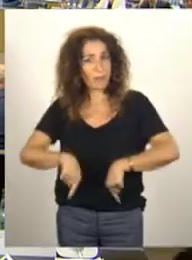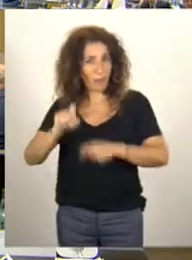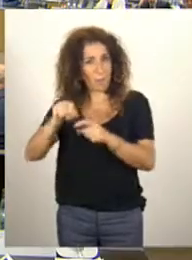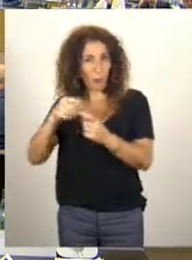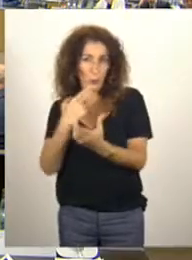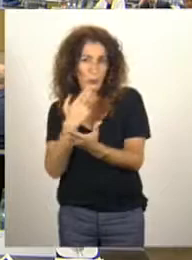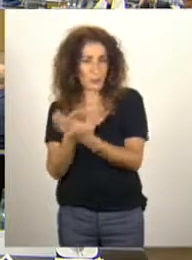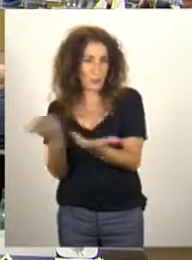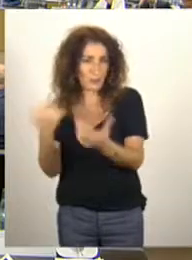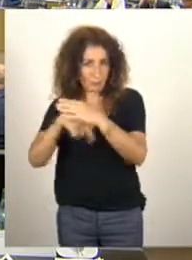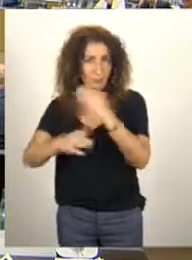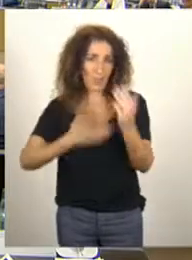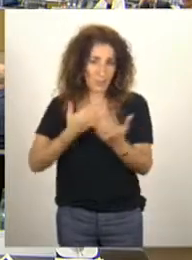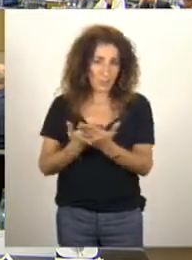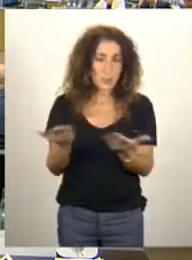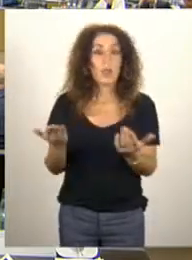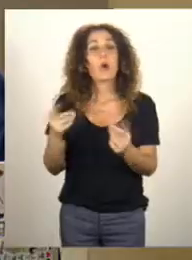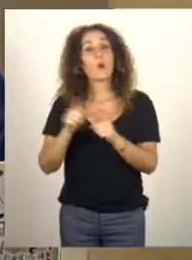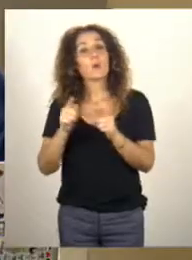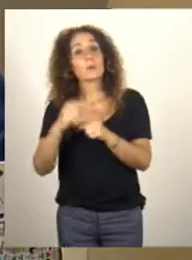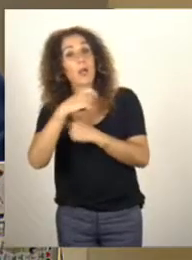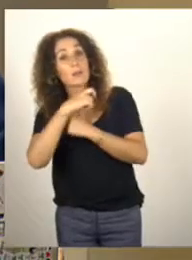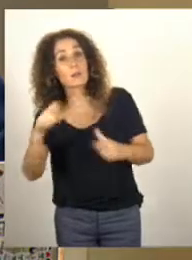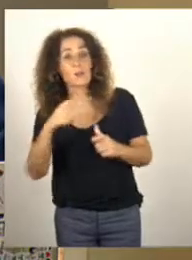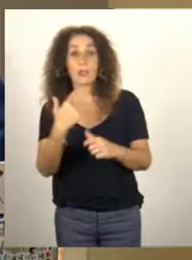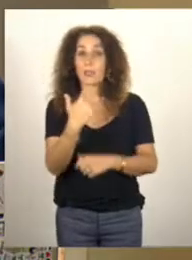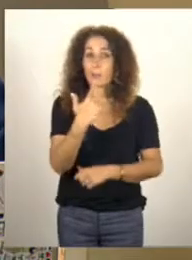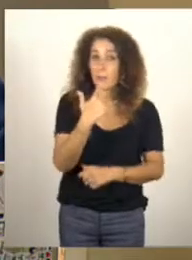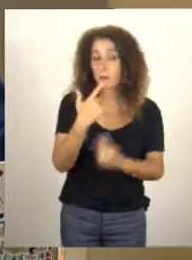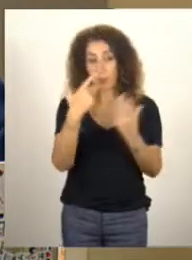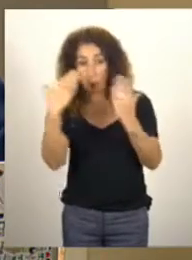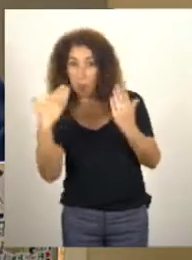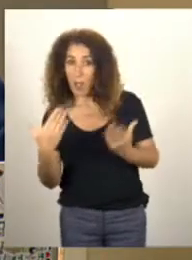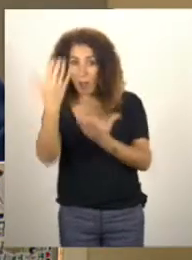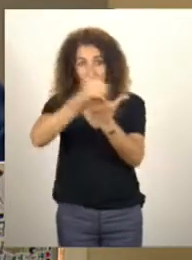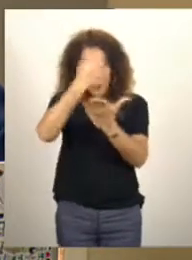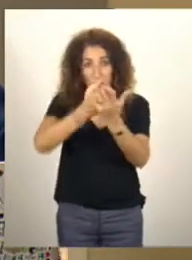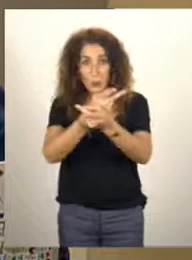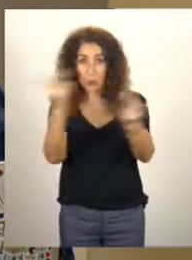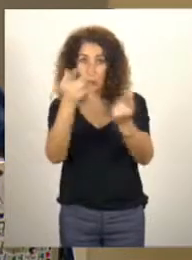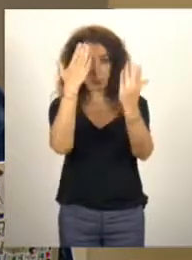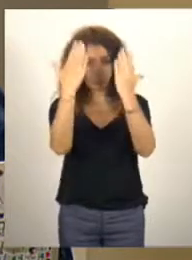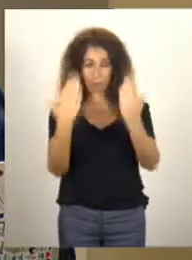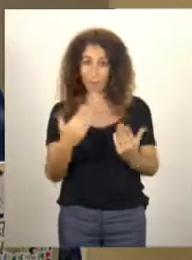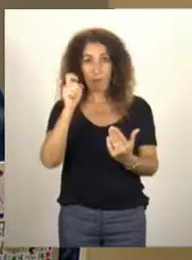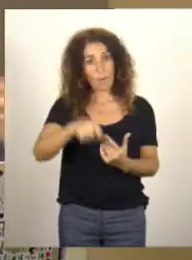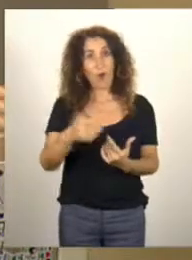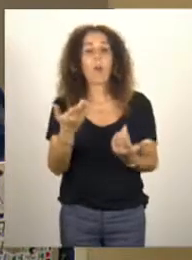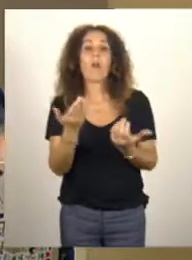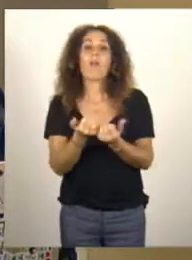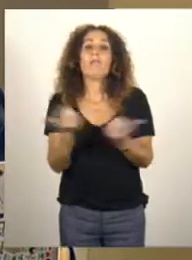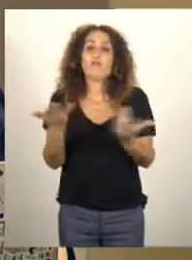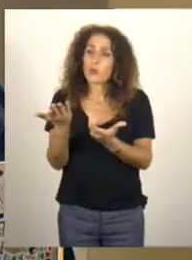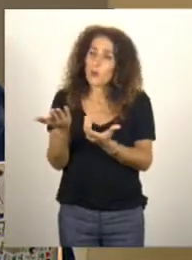pouvoir améliorer l'accessibilité, la qualité et la comparabilité des données publiques surtout face à de nombreux changements de